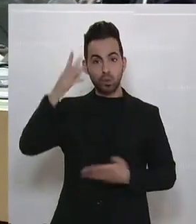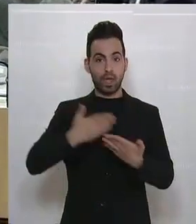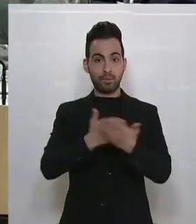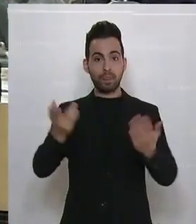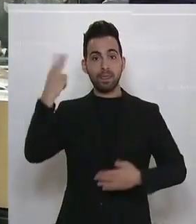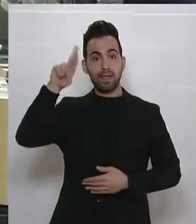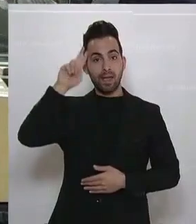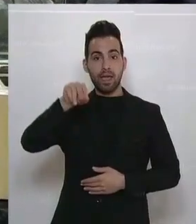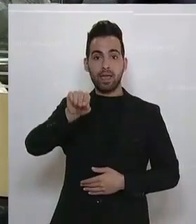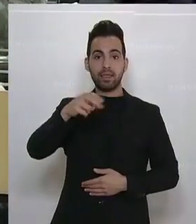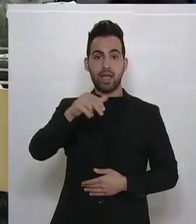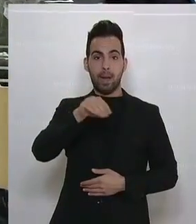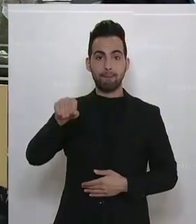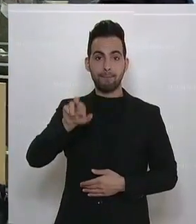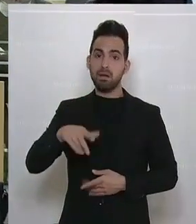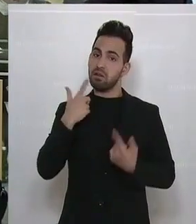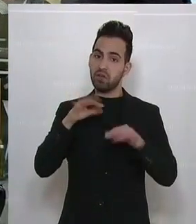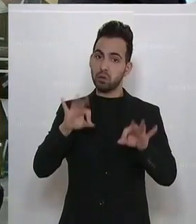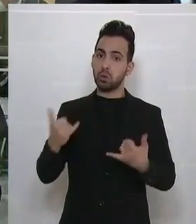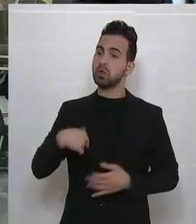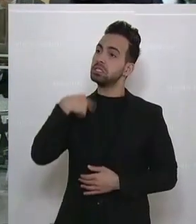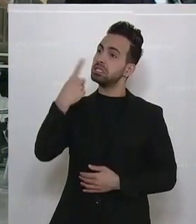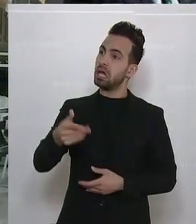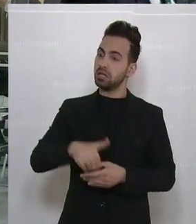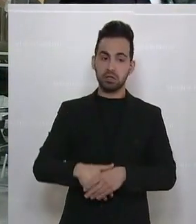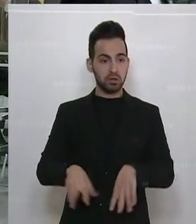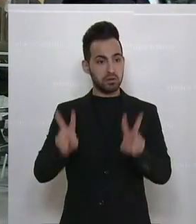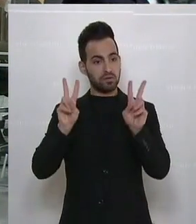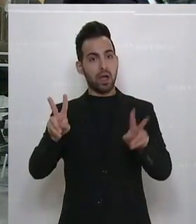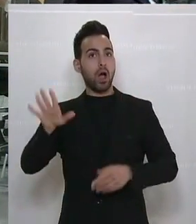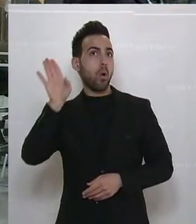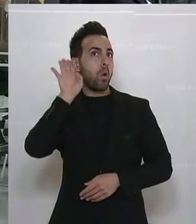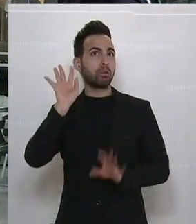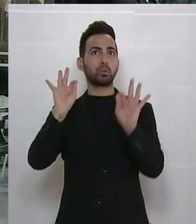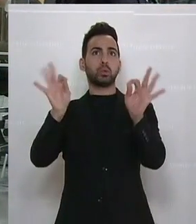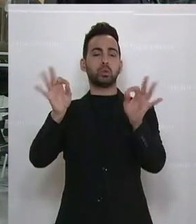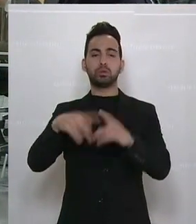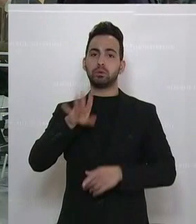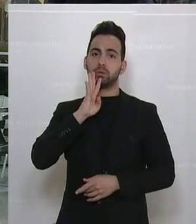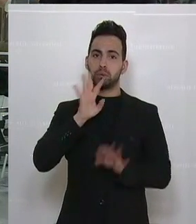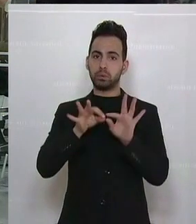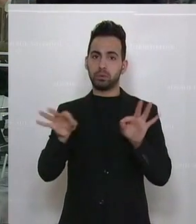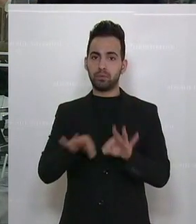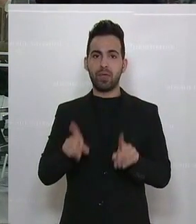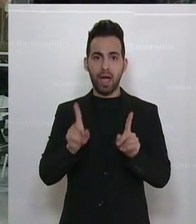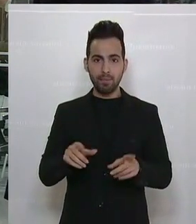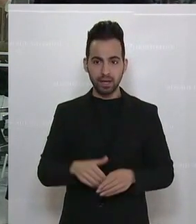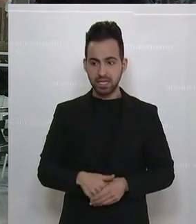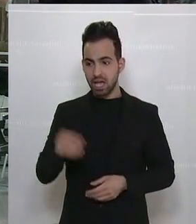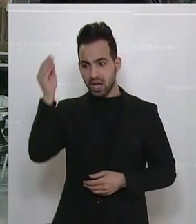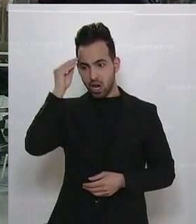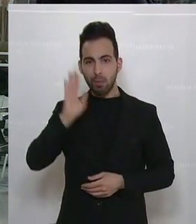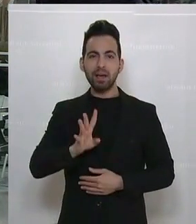Herr Nehammer, es hat mir wirklich gut gefallen, was Sie heute gesagt haben. Das hat sich wirklich super angehört. Ich glaube, dass diese